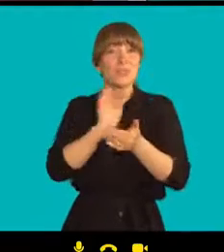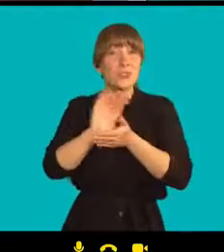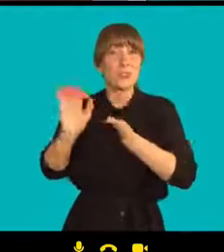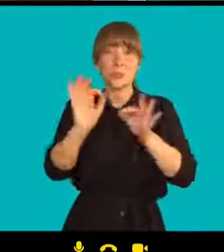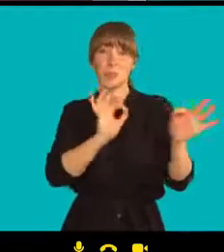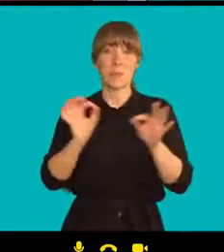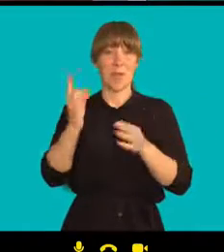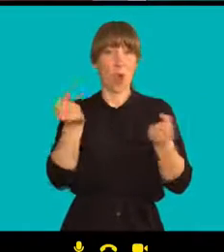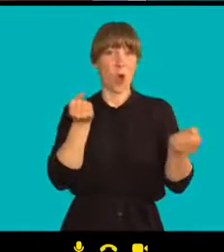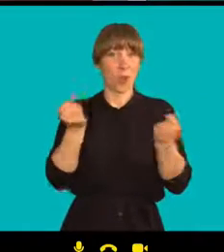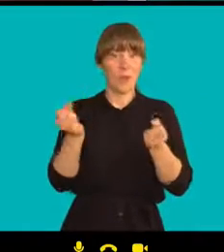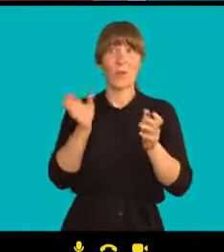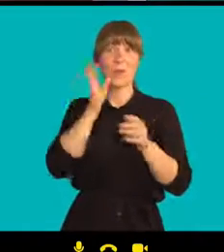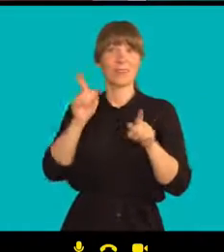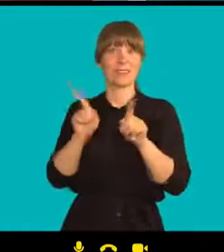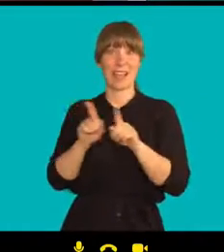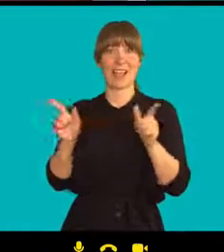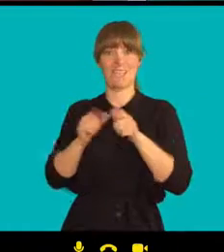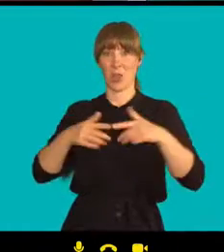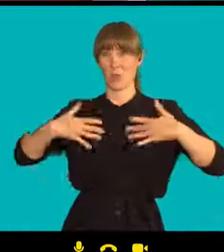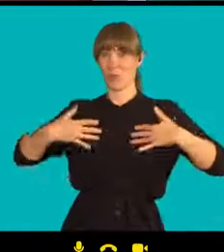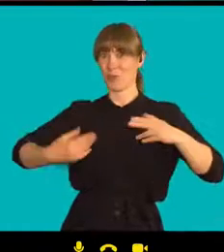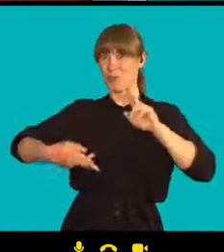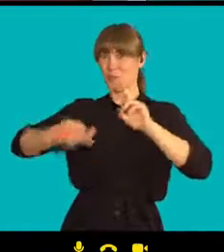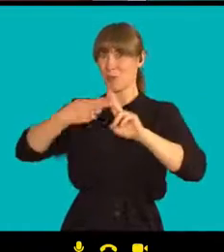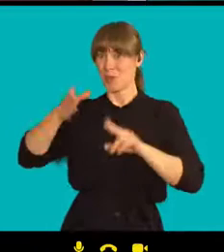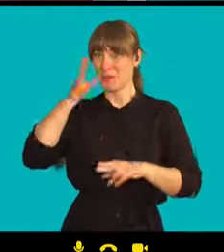organizátoři jednoho světa. Pěkný večer, přejeme.